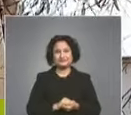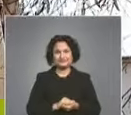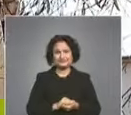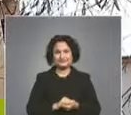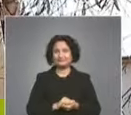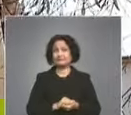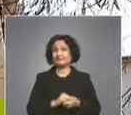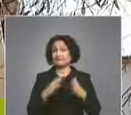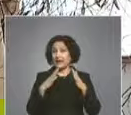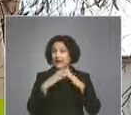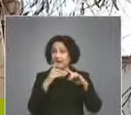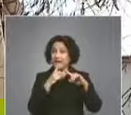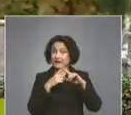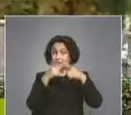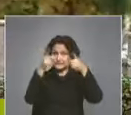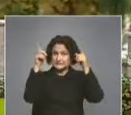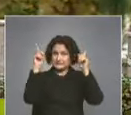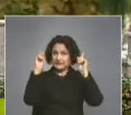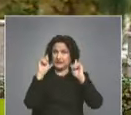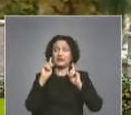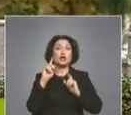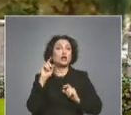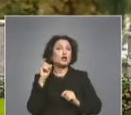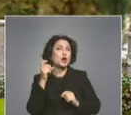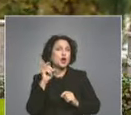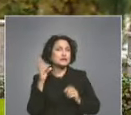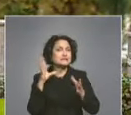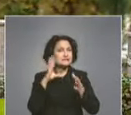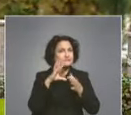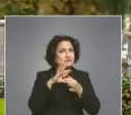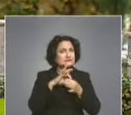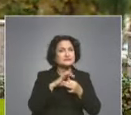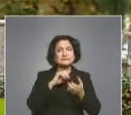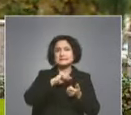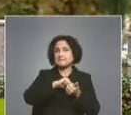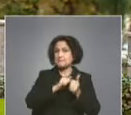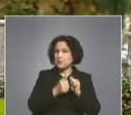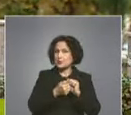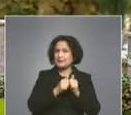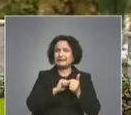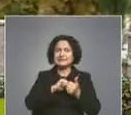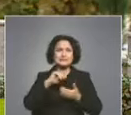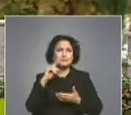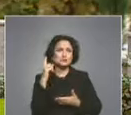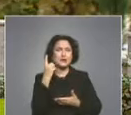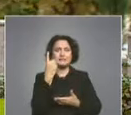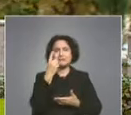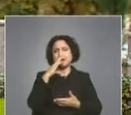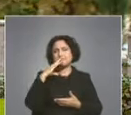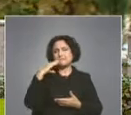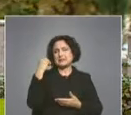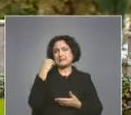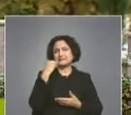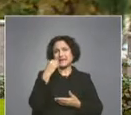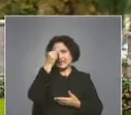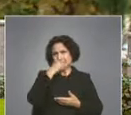Храм Свети Георги е дълбоко свързан с борбите за национално самосъзнание и самостоятелна българска църква, който са